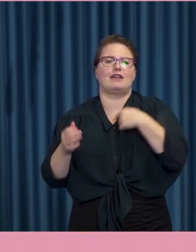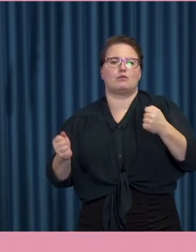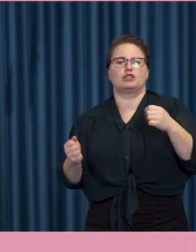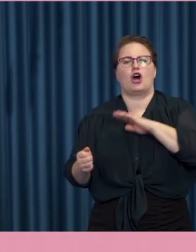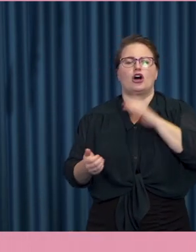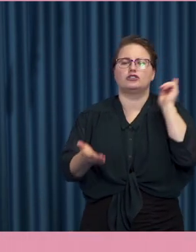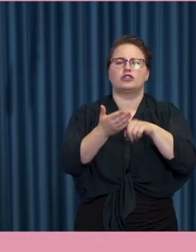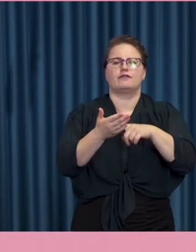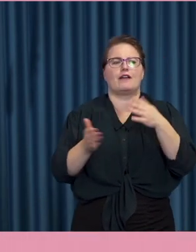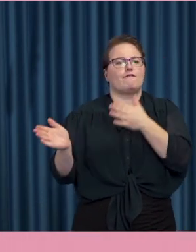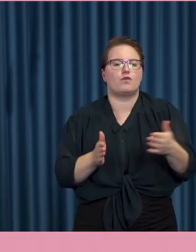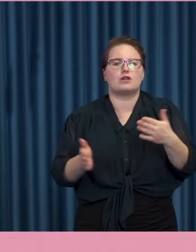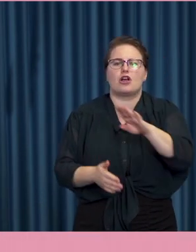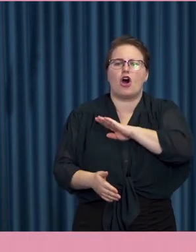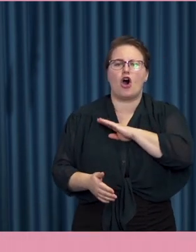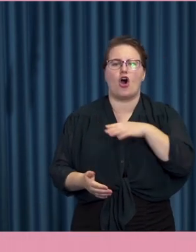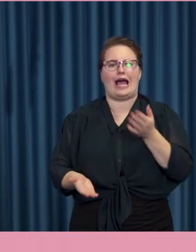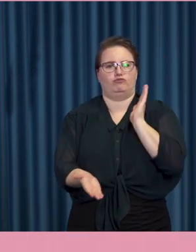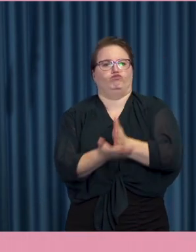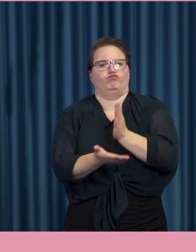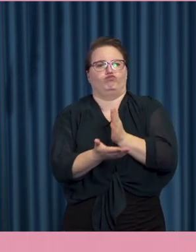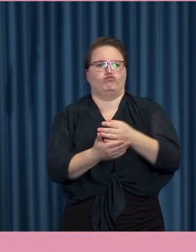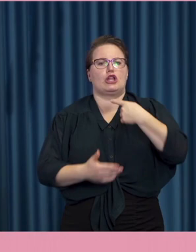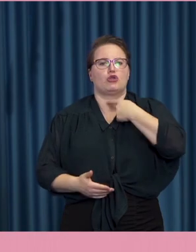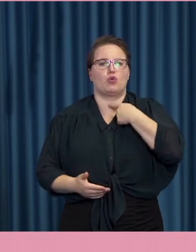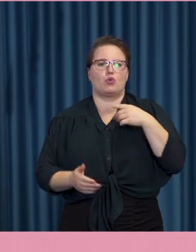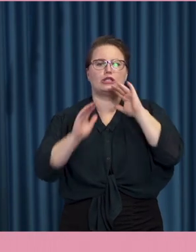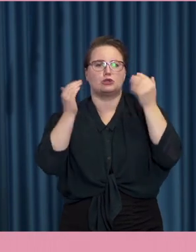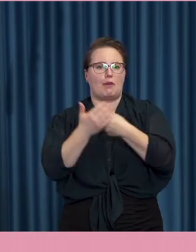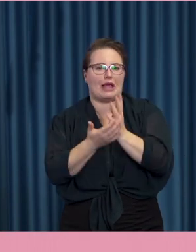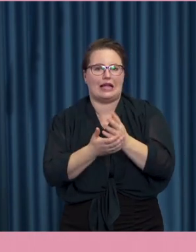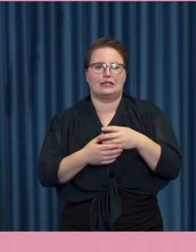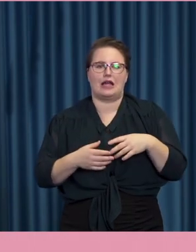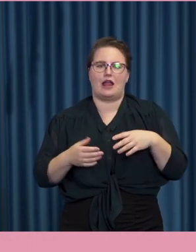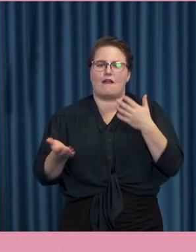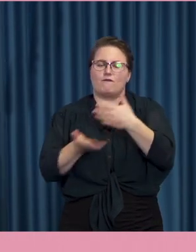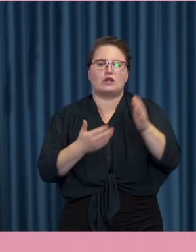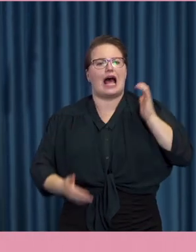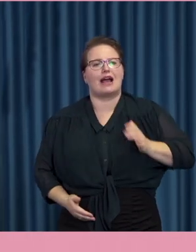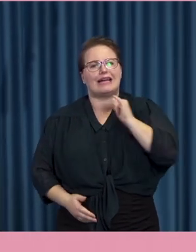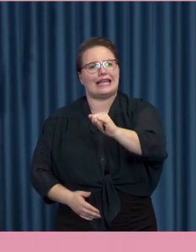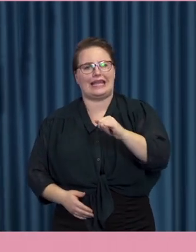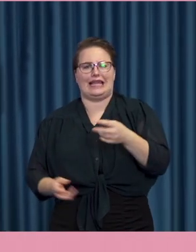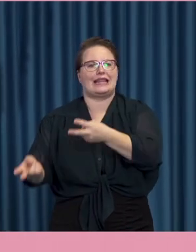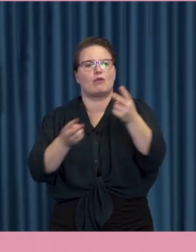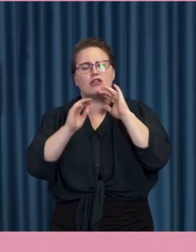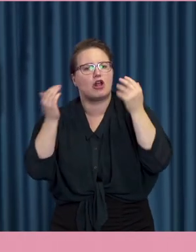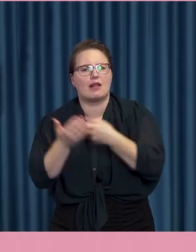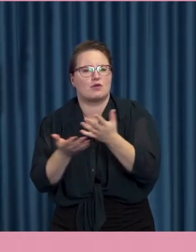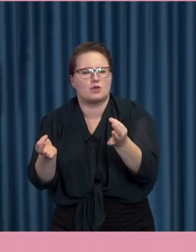ton i sociala medier? Eller fortsätta orka engageras politiskt på nätet eller vad det nu kan vara? Ja, så här,